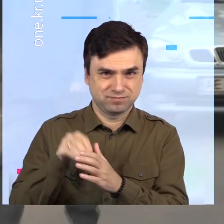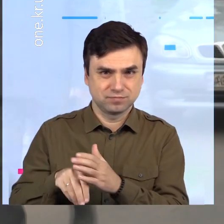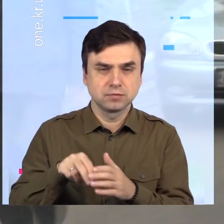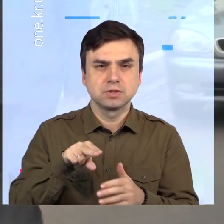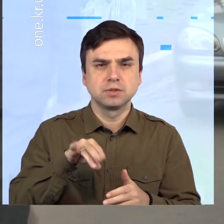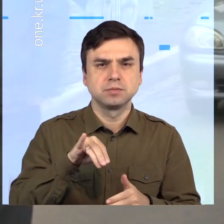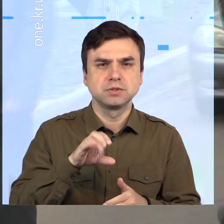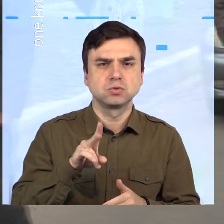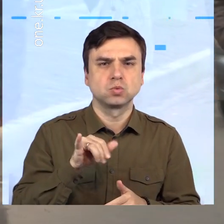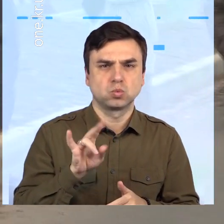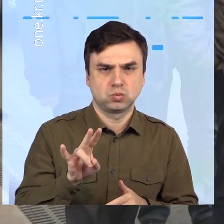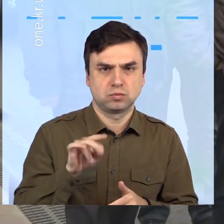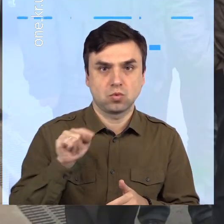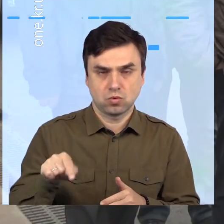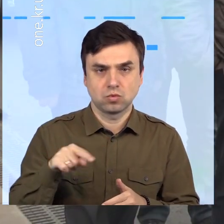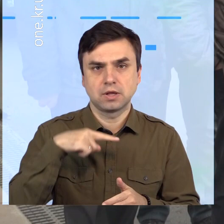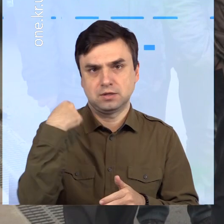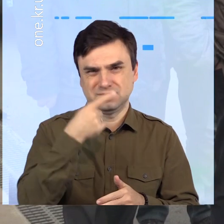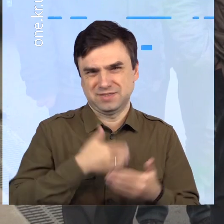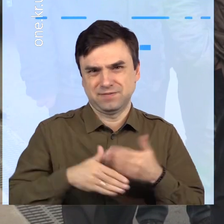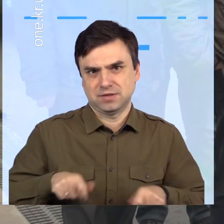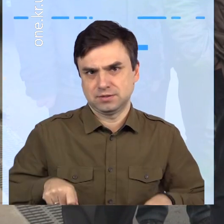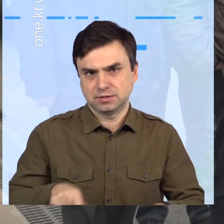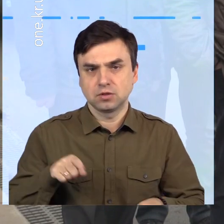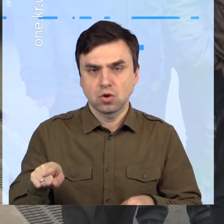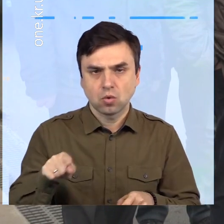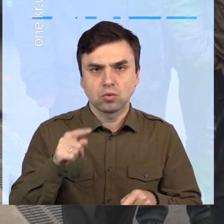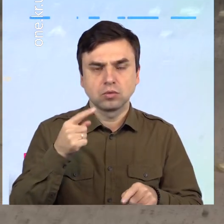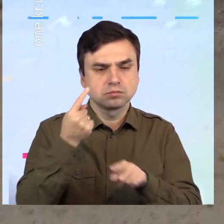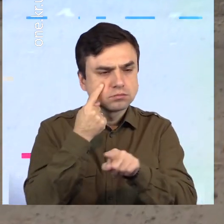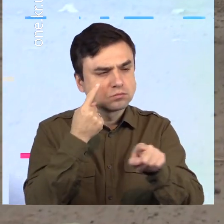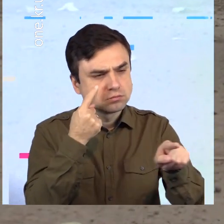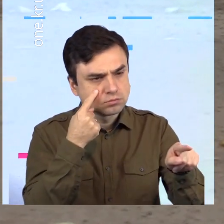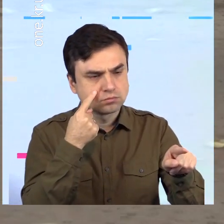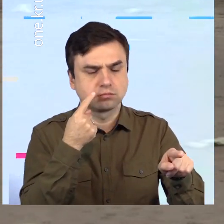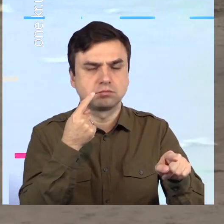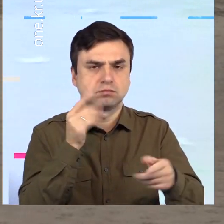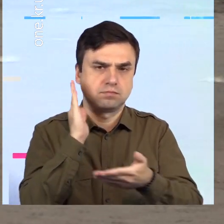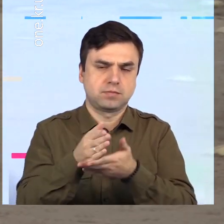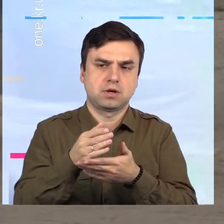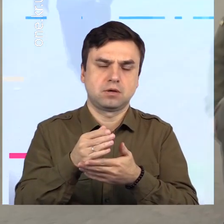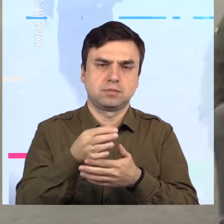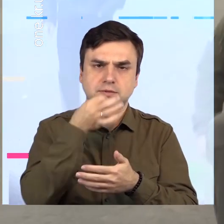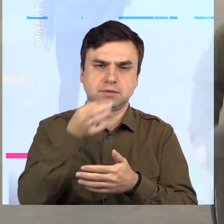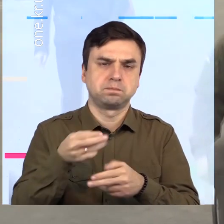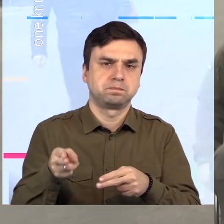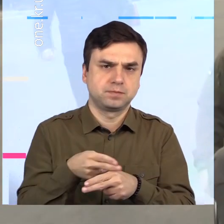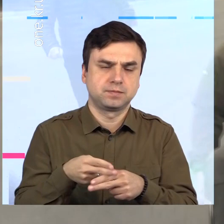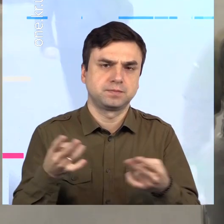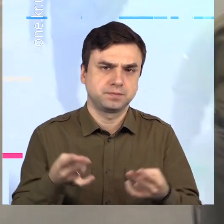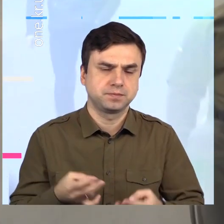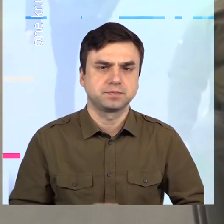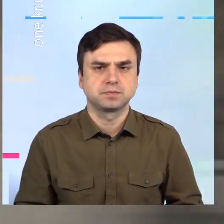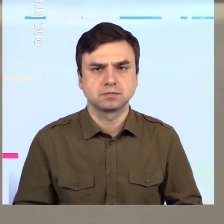Олександр Пискун, особисто вказав підрядникам та місцевим чиновникам на елементи, що можуть стати перешкодою для людей на візках та інших